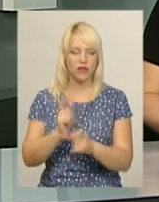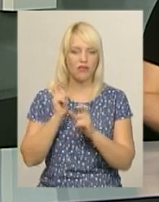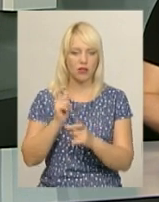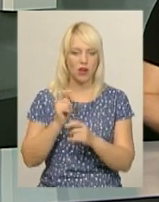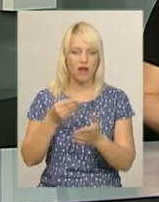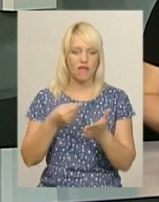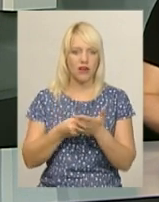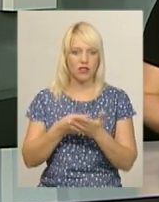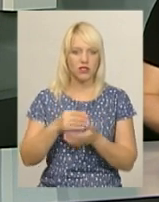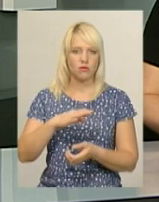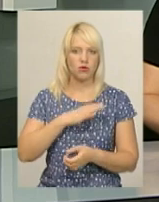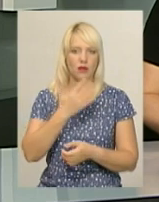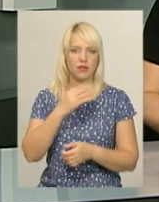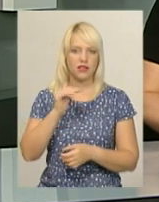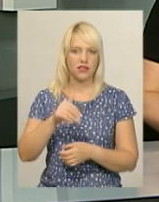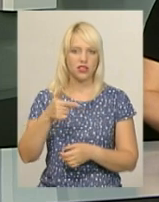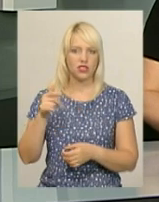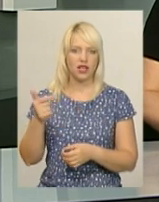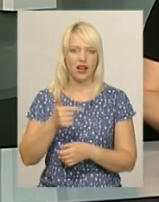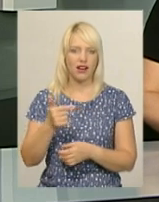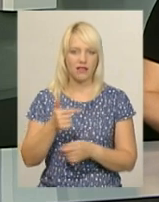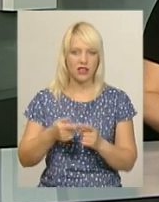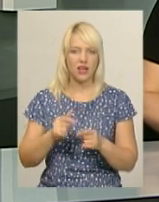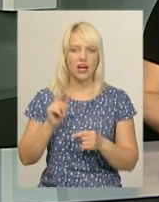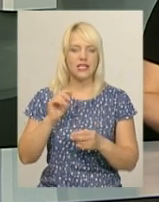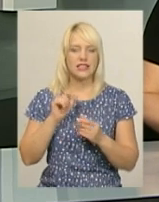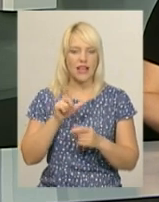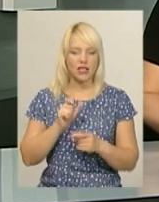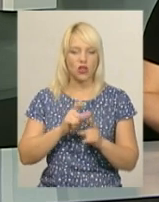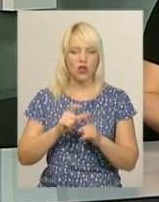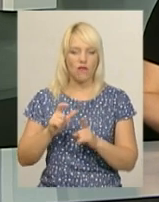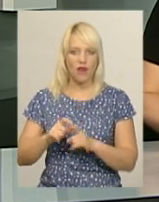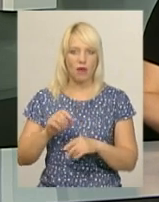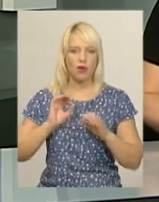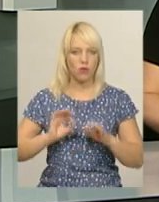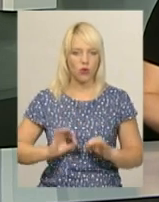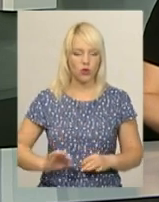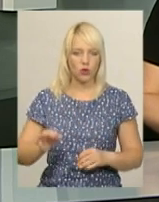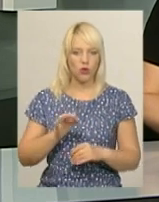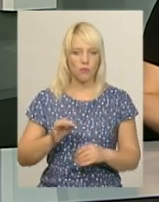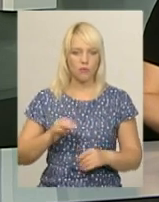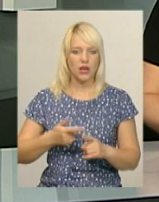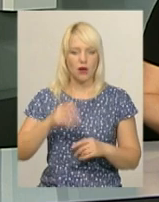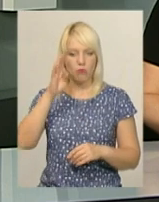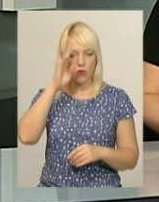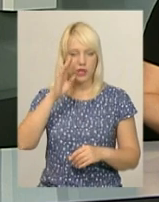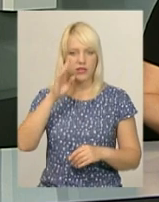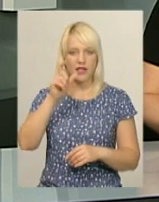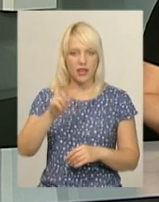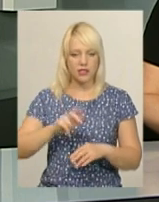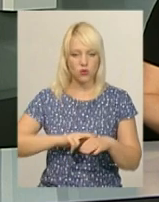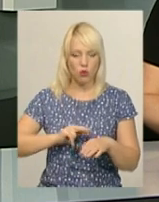машини становила до 5 тисяч гривень. За словами начальника відділу прокуратури області Володимира Лазаренка, поліцейському оголошено про